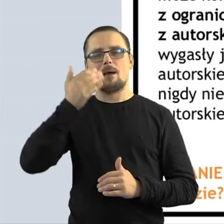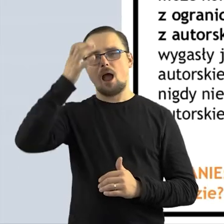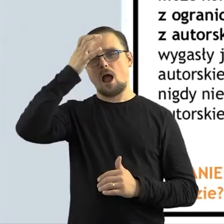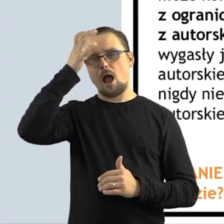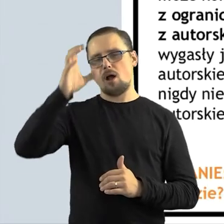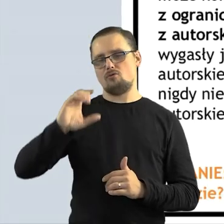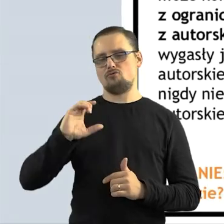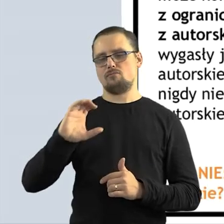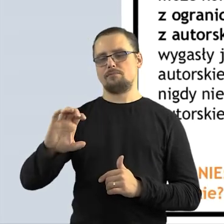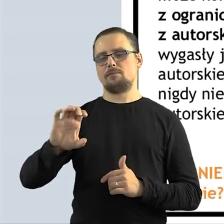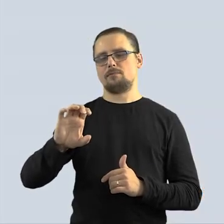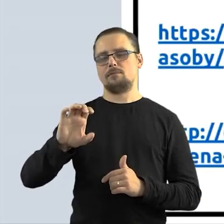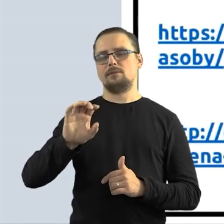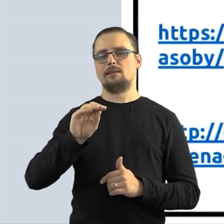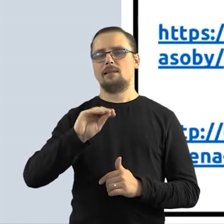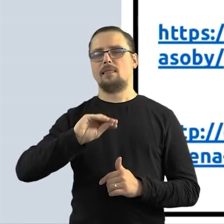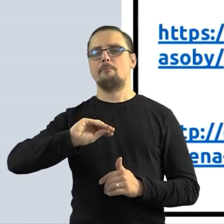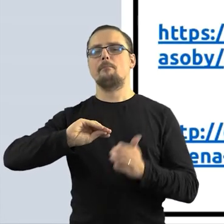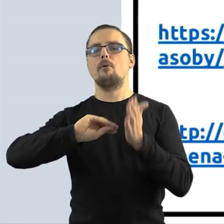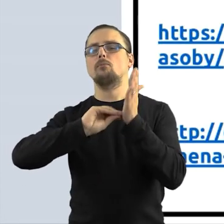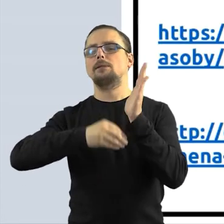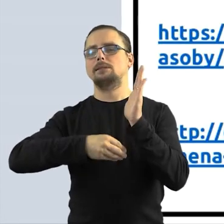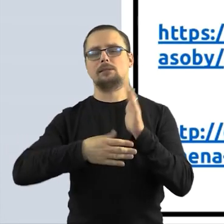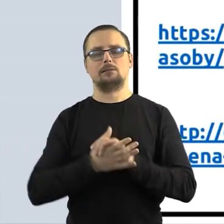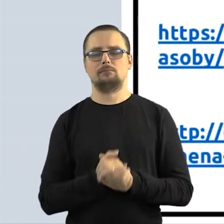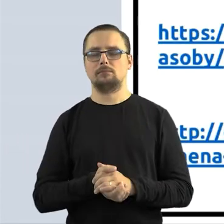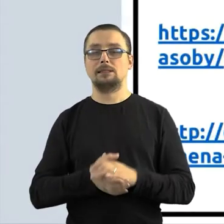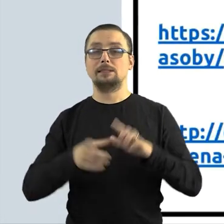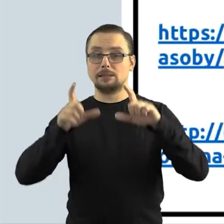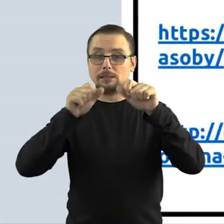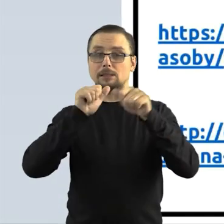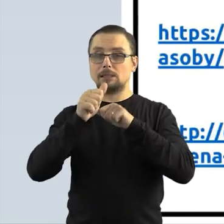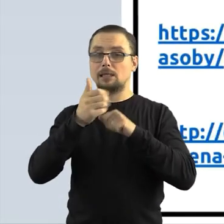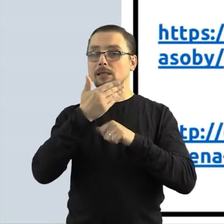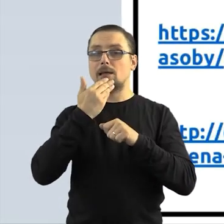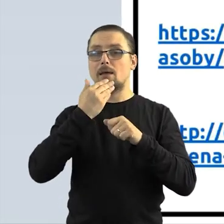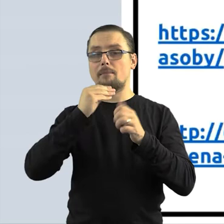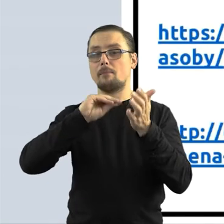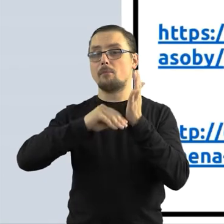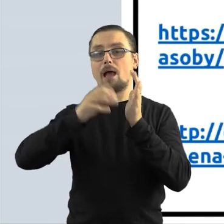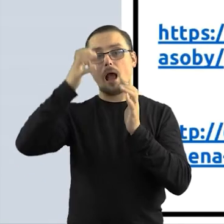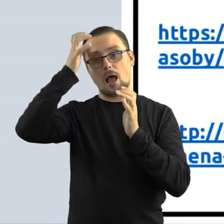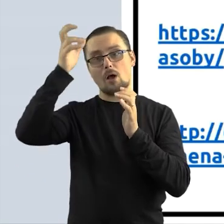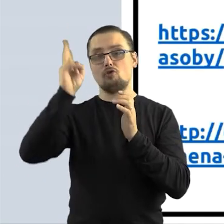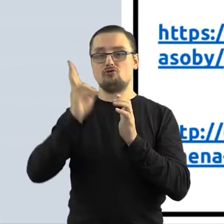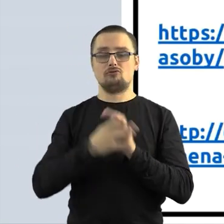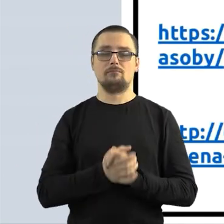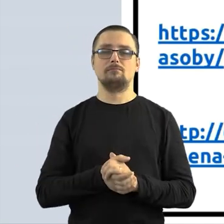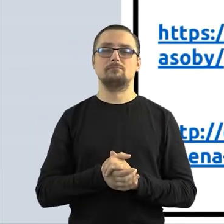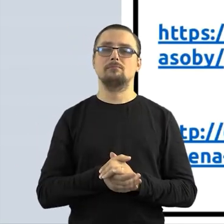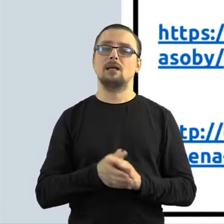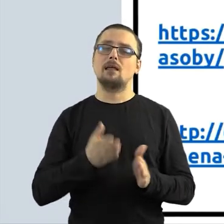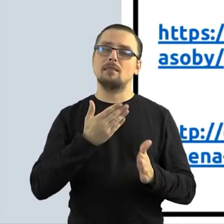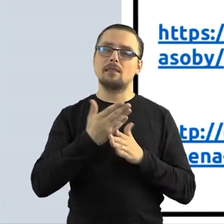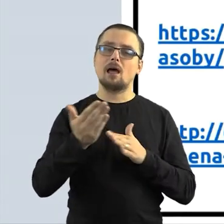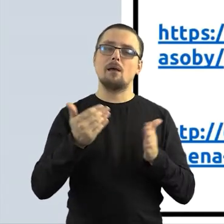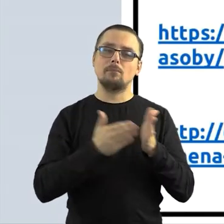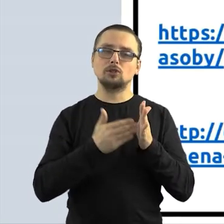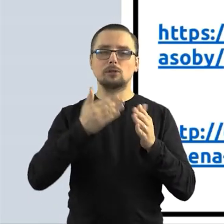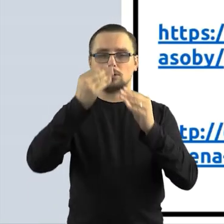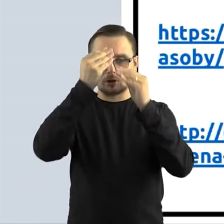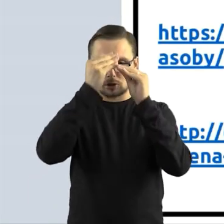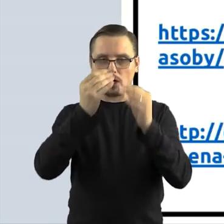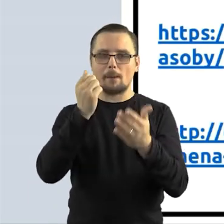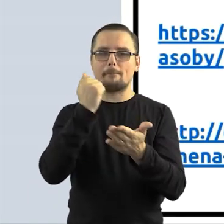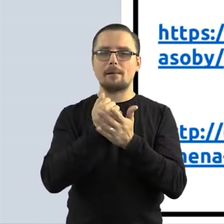nadzieję, że Państwo sami go widzą, a mianowicie zdjęcie nie zostało podpisane. Nadal musimy dbać o uznanie praw